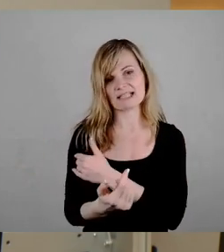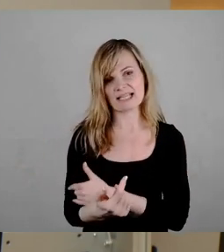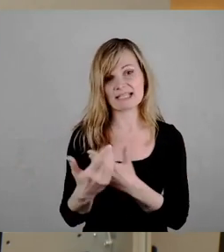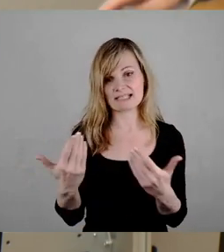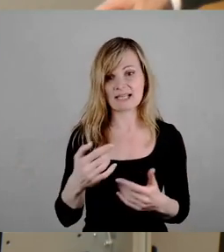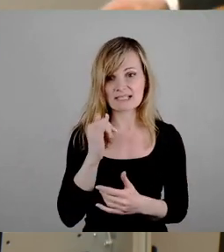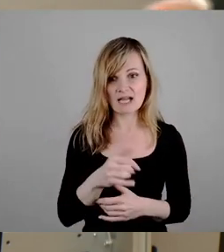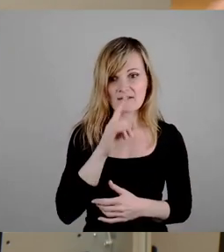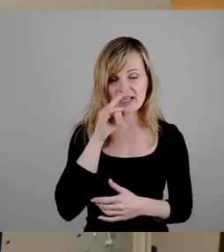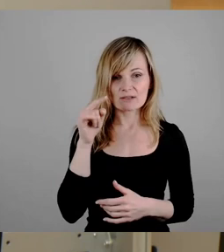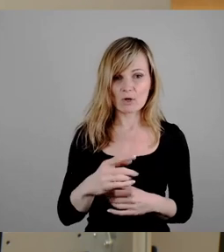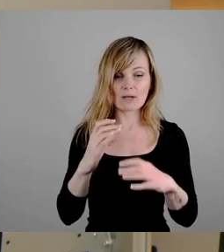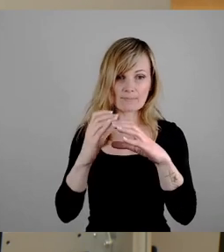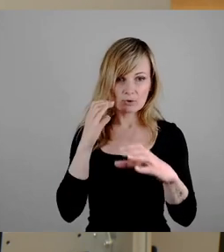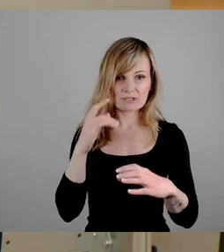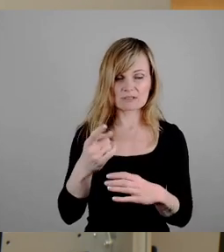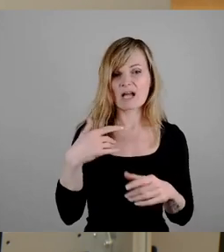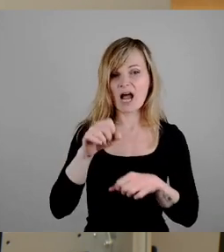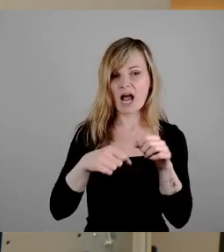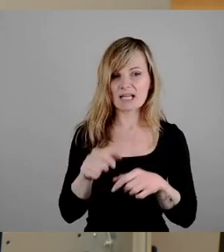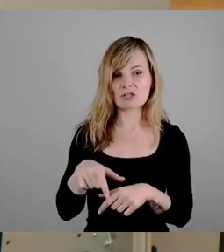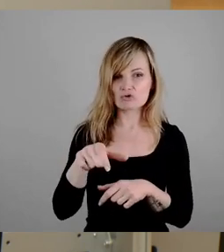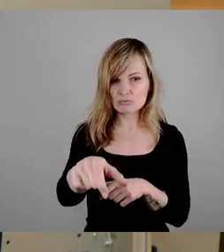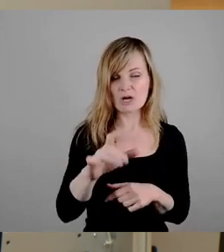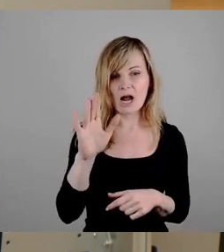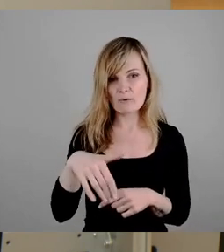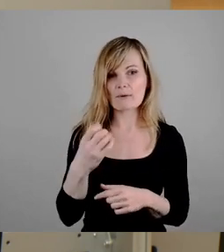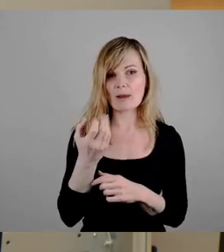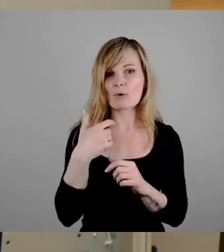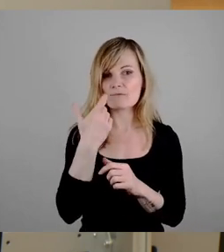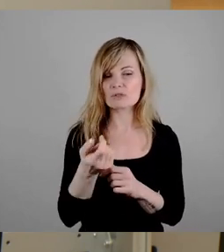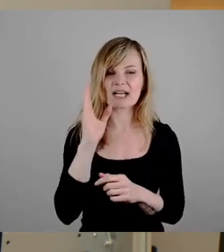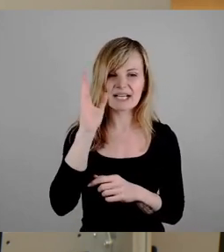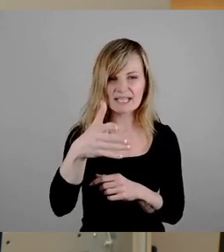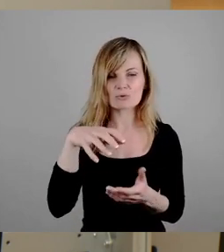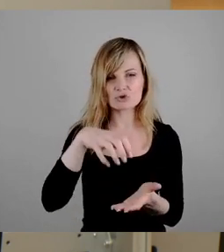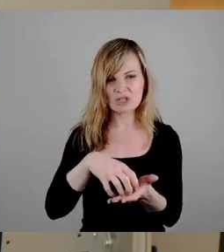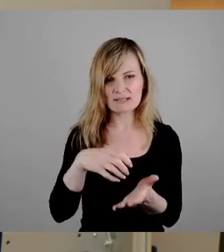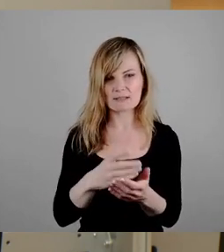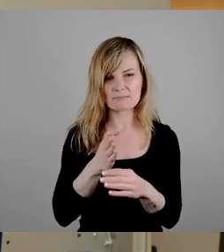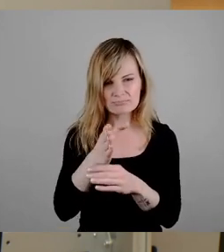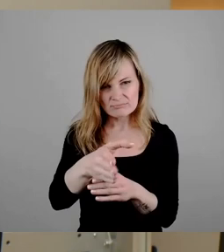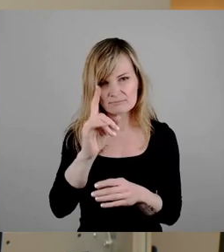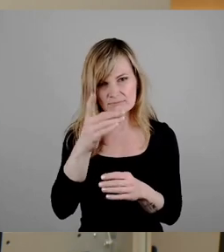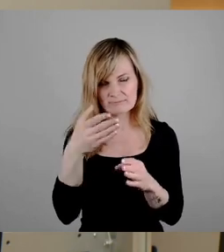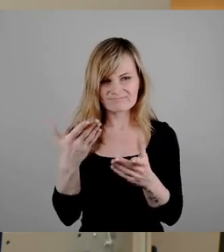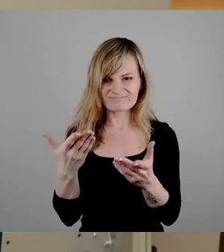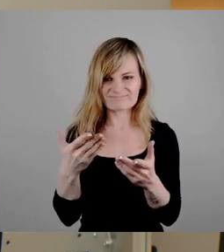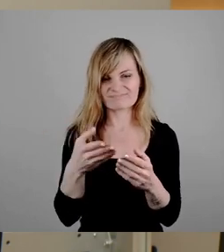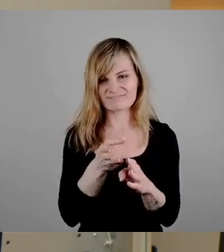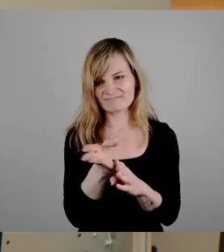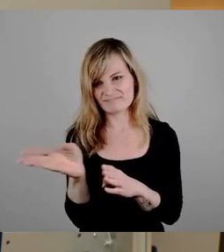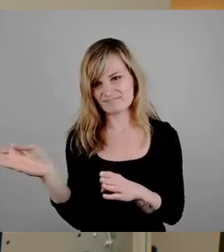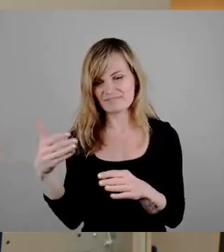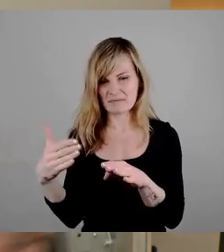dort der Bus dann die Radspur auf dem Blauen Wunder Richtung Stadt queren muss, ist mir ehrlich gesagt nicht wohl.